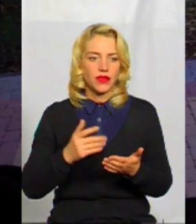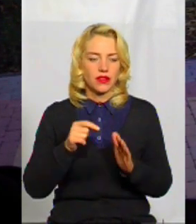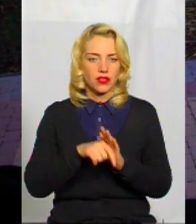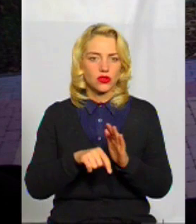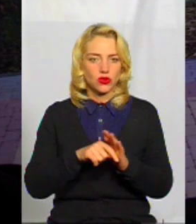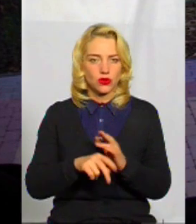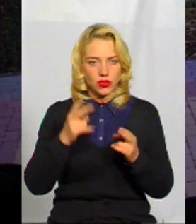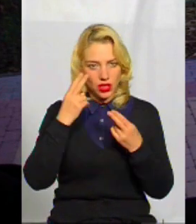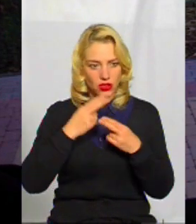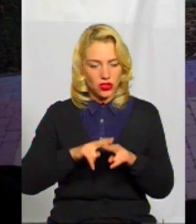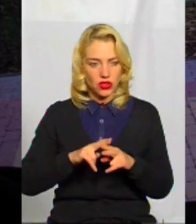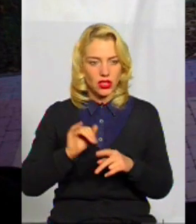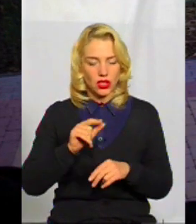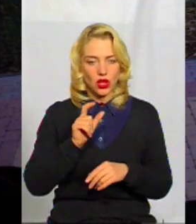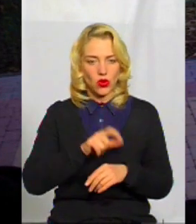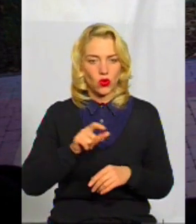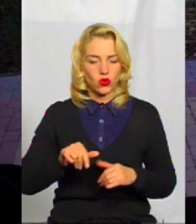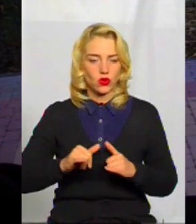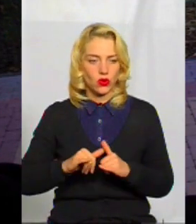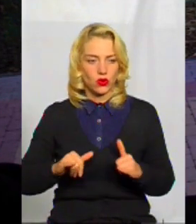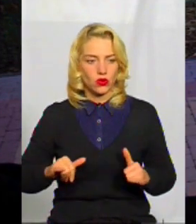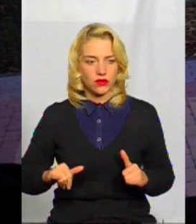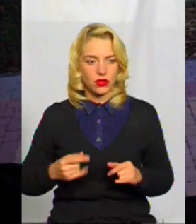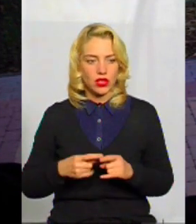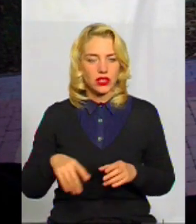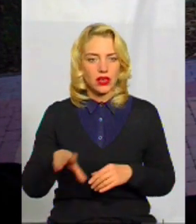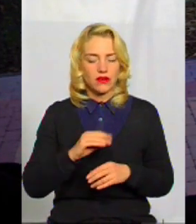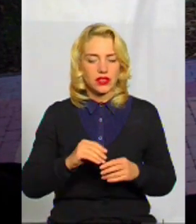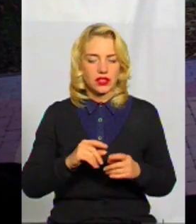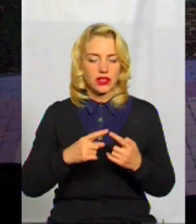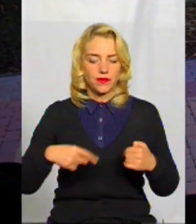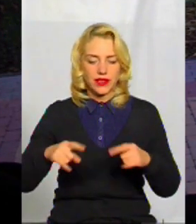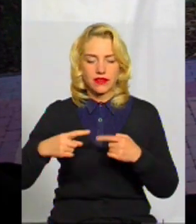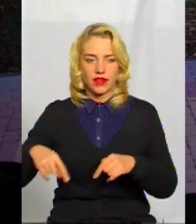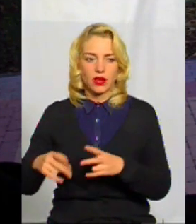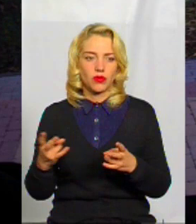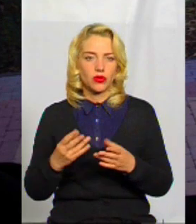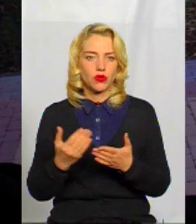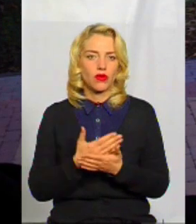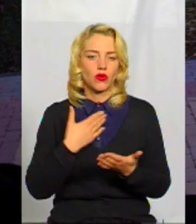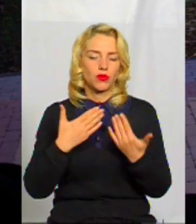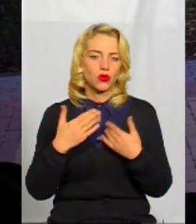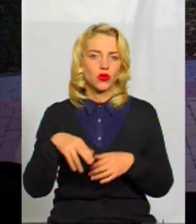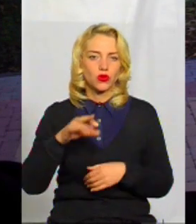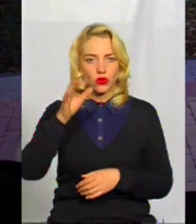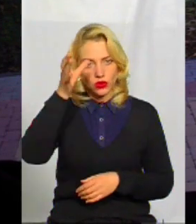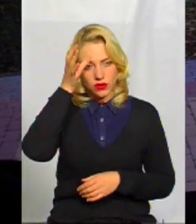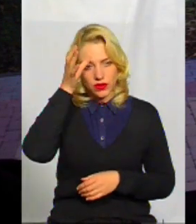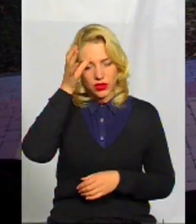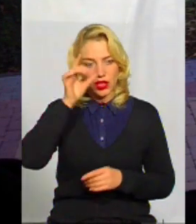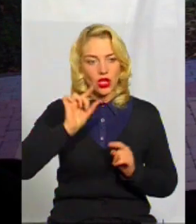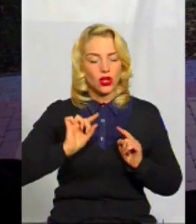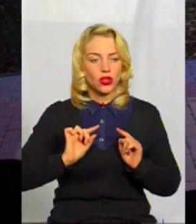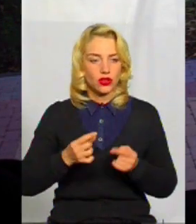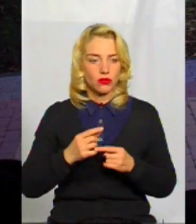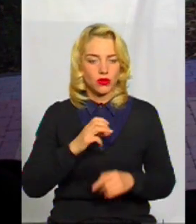інженерії та людського розвитку. Всі ці сфери потребують нового підходу до освіти, і саме тому